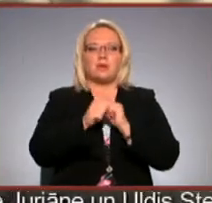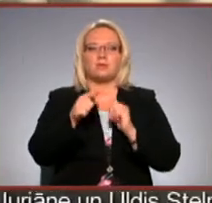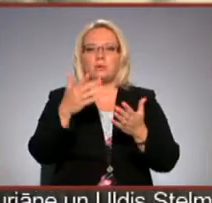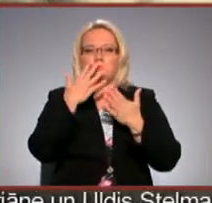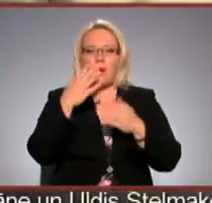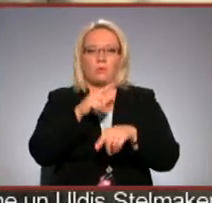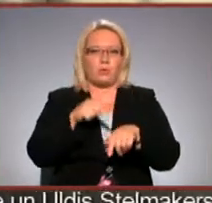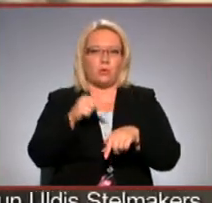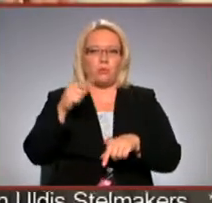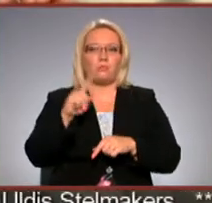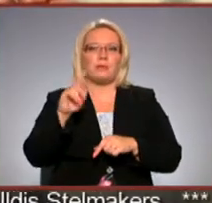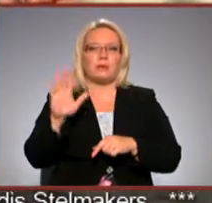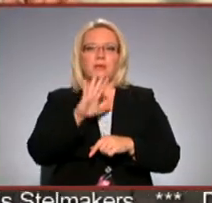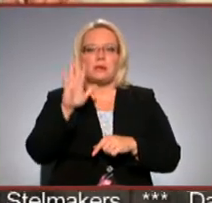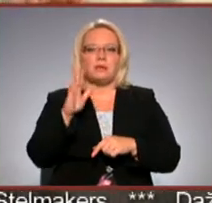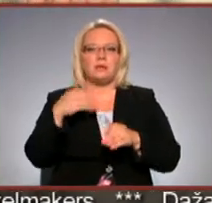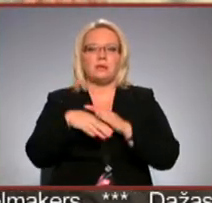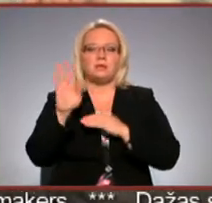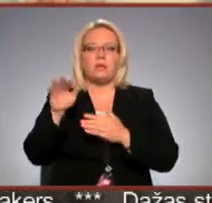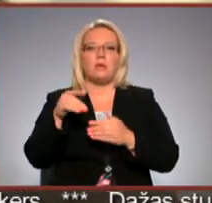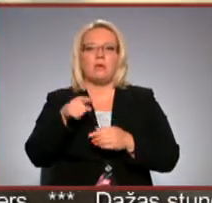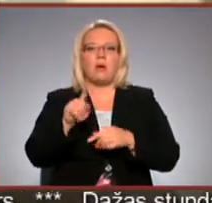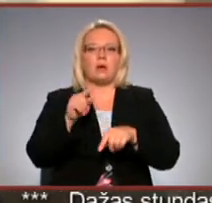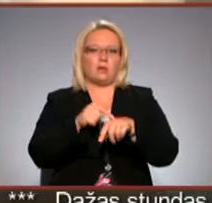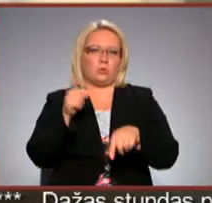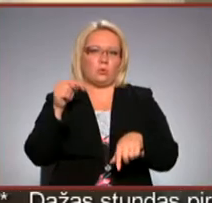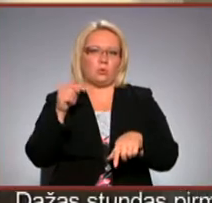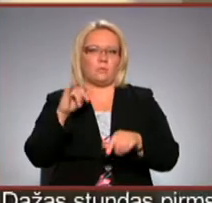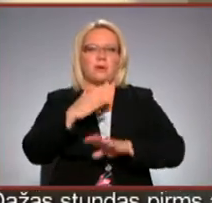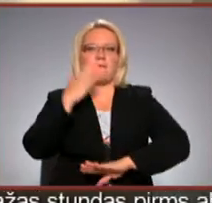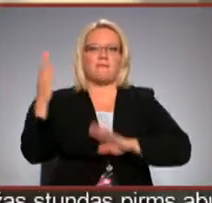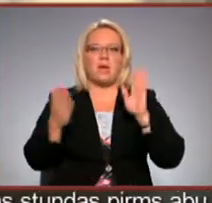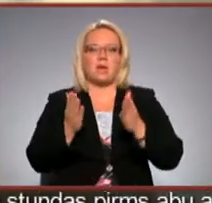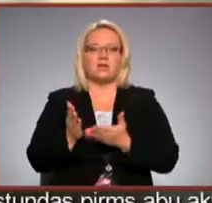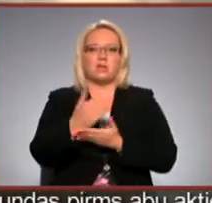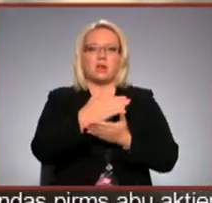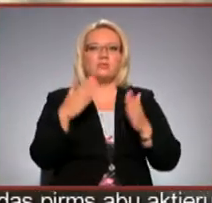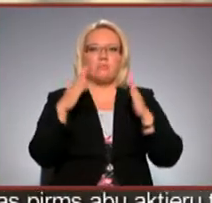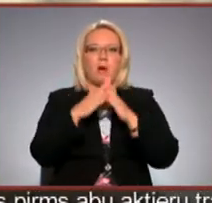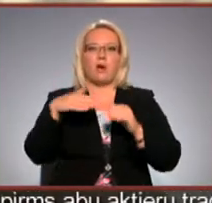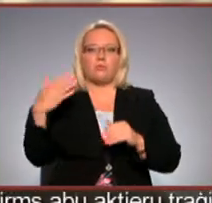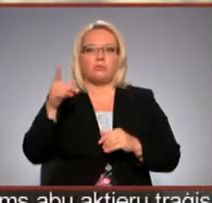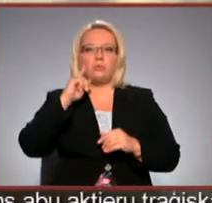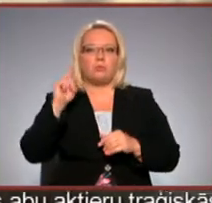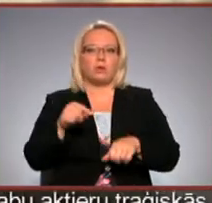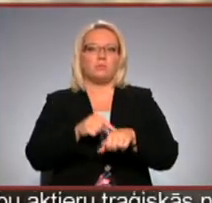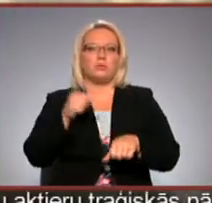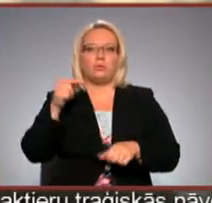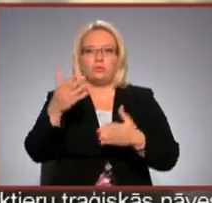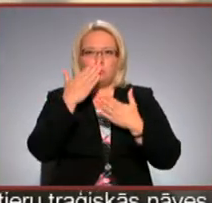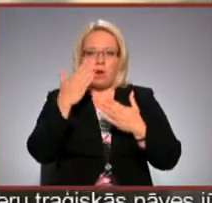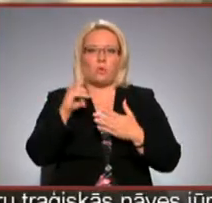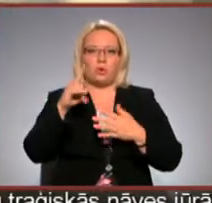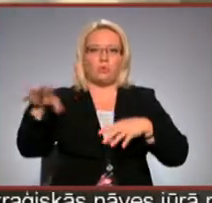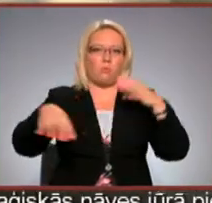nejūtu, bet ir dienas, kad izejo tārā, tā ir jūtama. Ja vējši sagriežas uz māju pusi, tad, protams, ka jūtu to smaku un